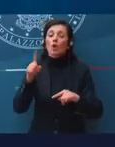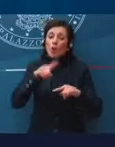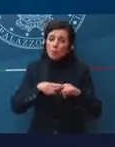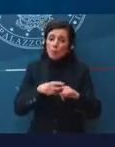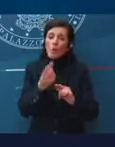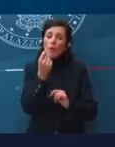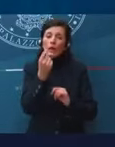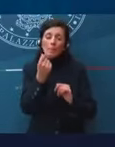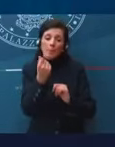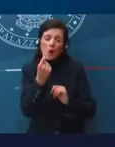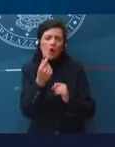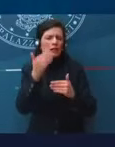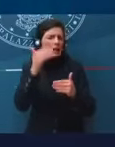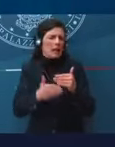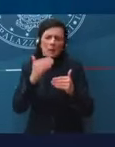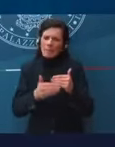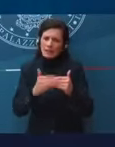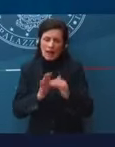molto, molto limitati.